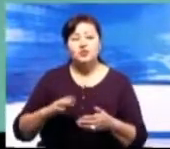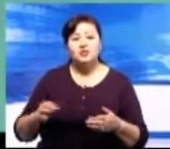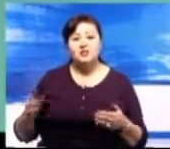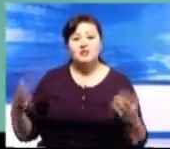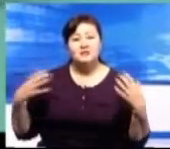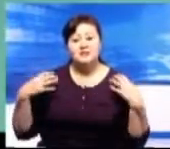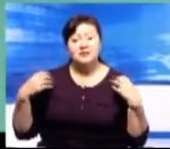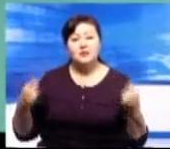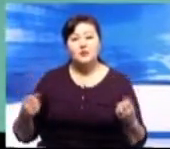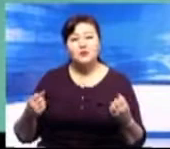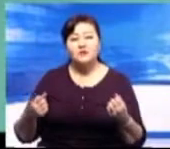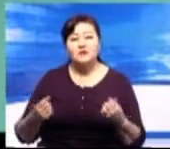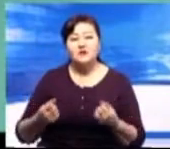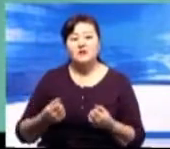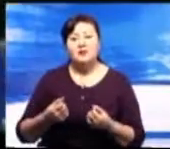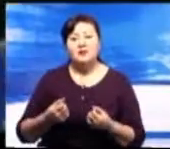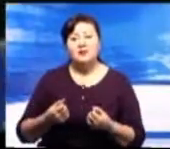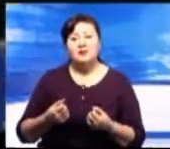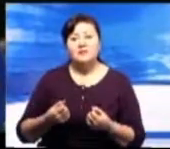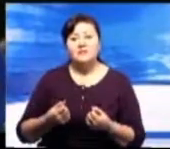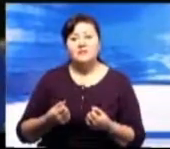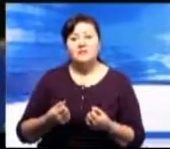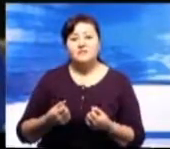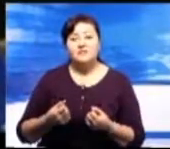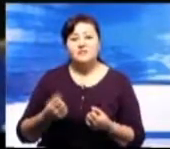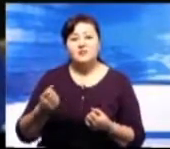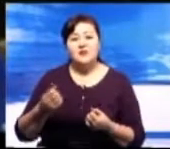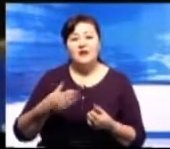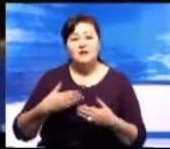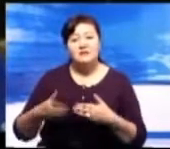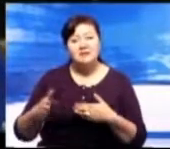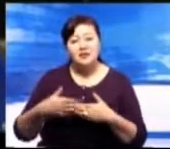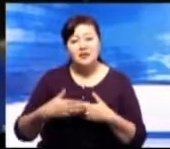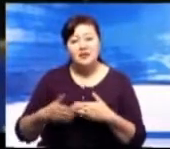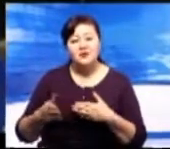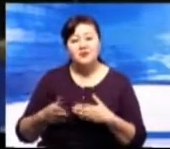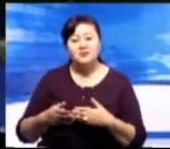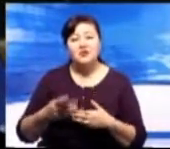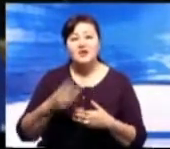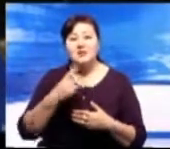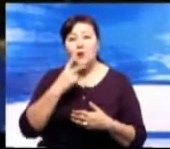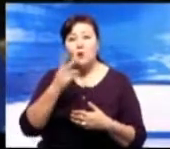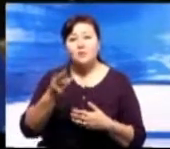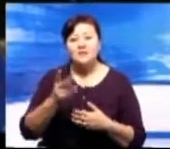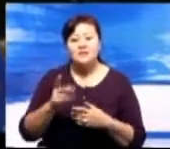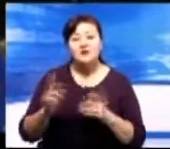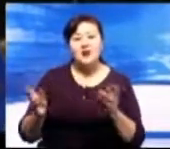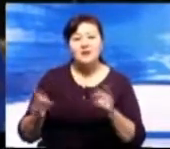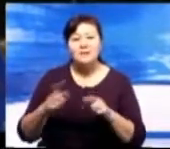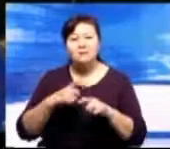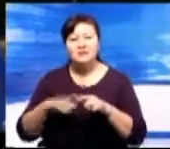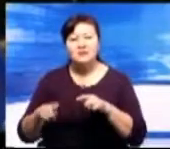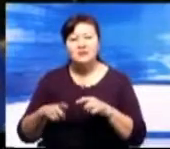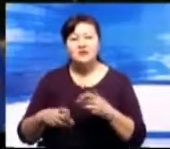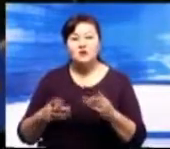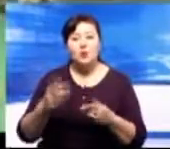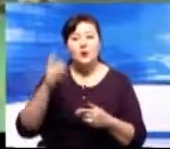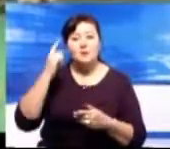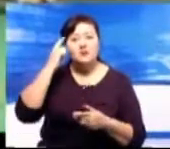это именно более такие подвижные виды спорта. Настольный теннис развивает реакцию, бильярд мышления.